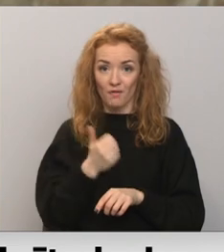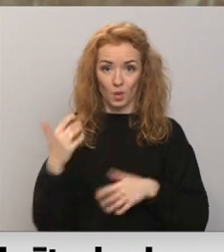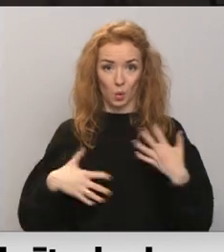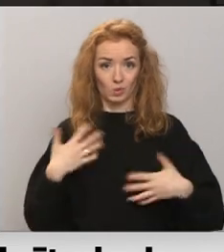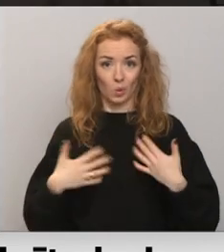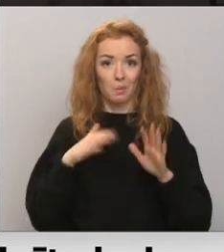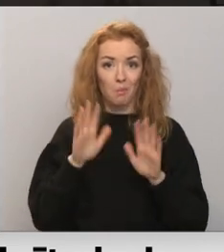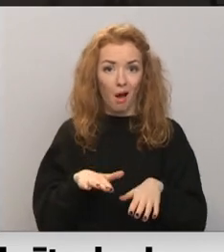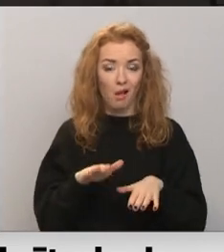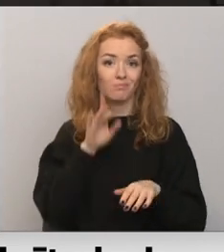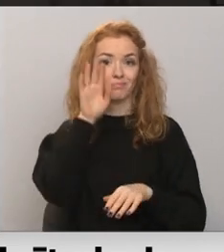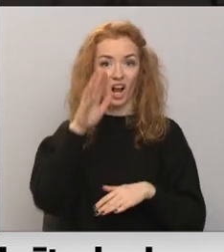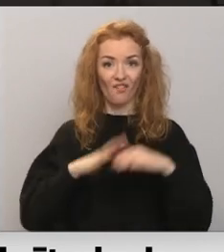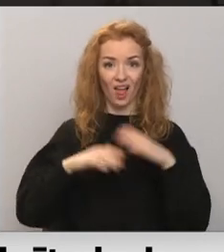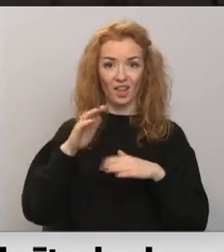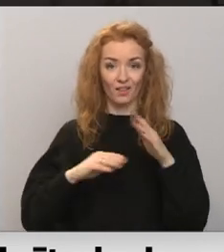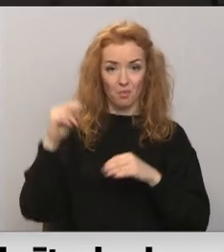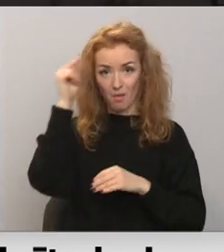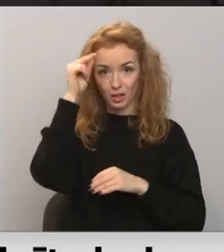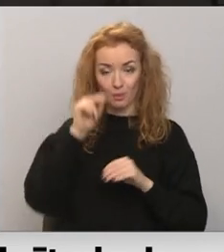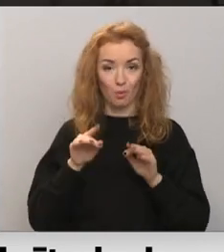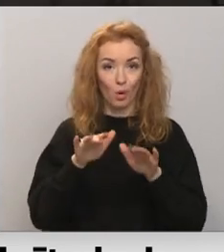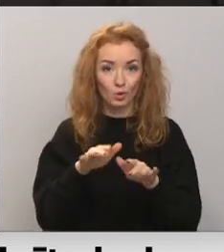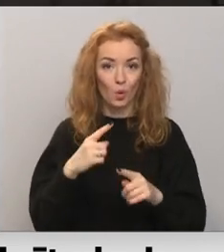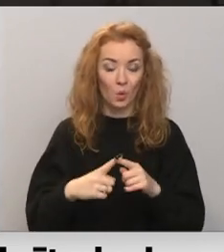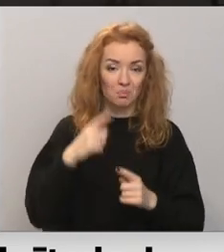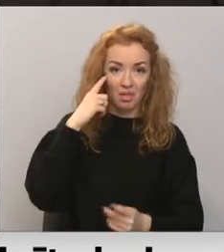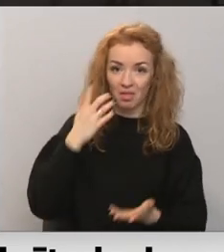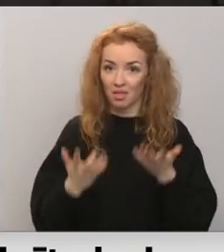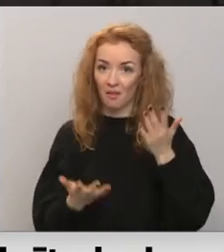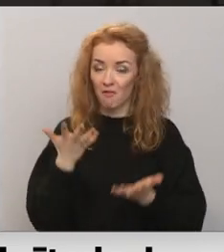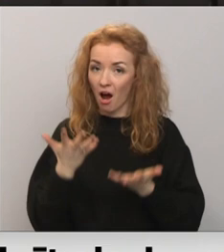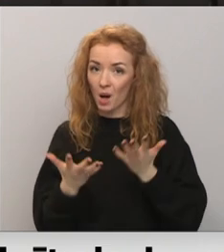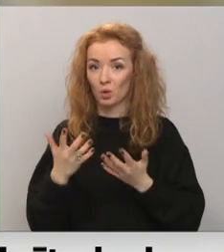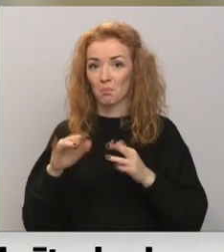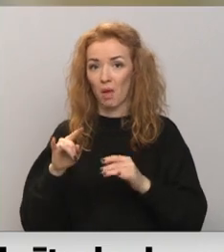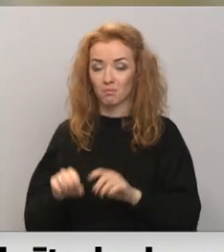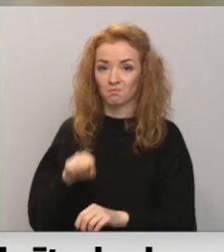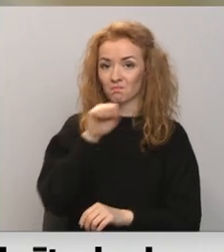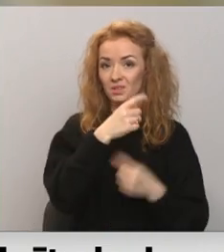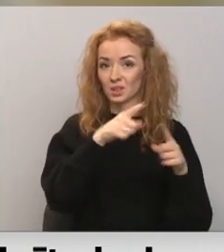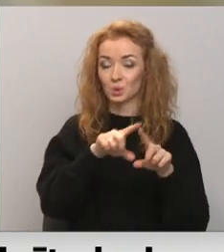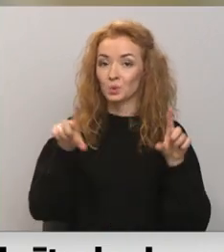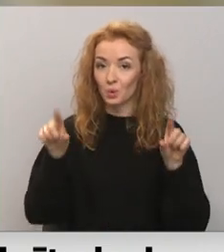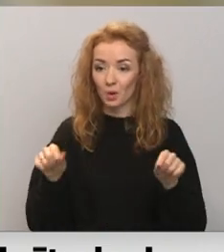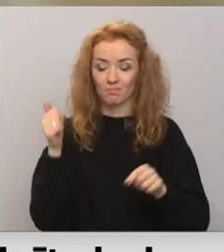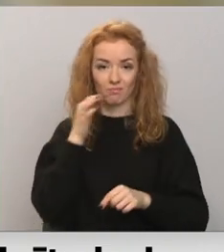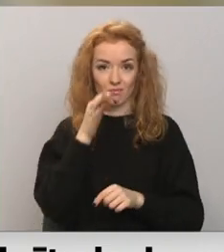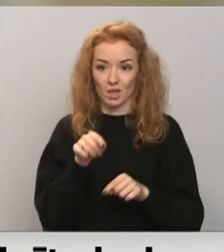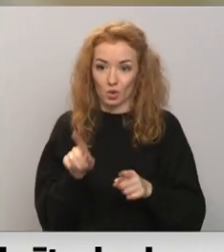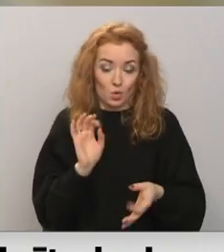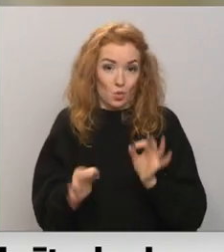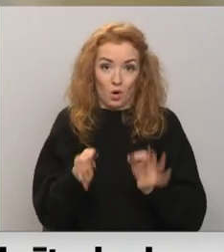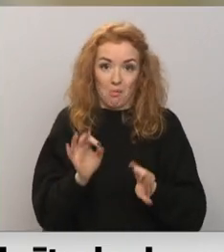kvalitātīvu mācību procesa tālāku norisi un apsver variantu skolu mainīt. Tas jau ir vienkārši likums,